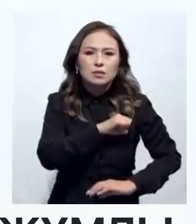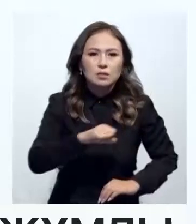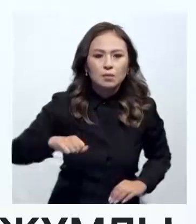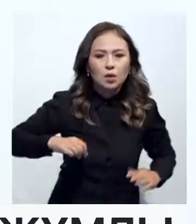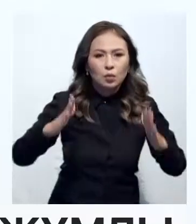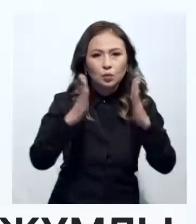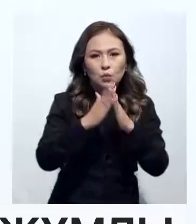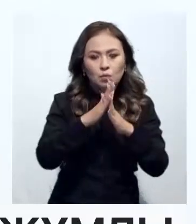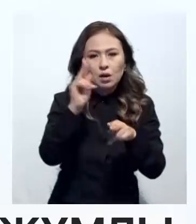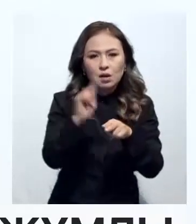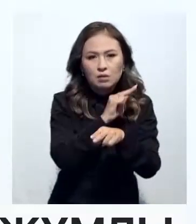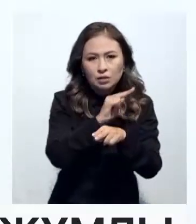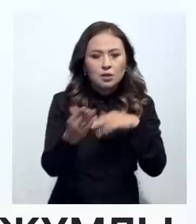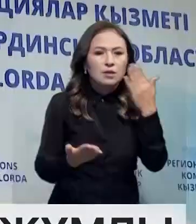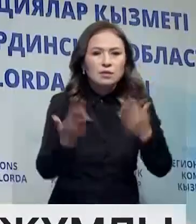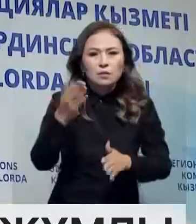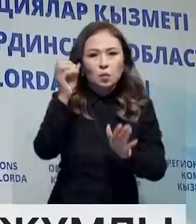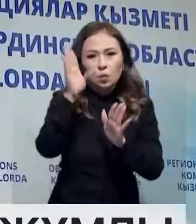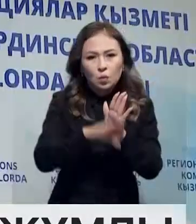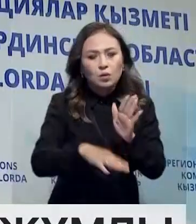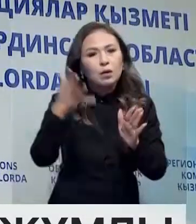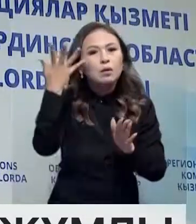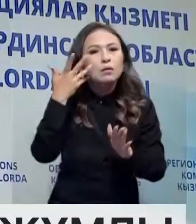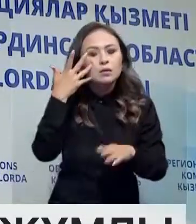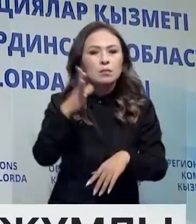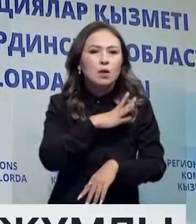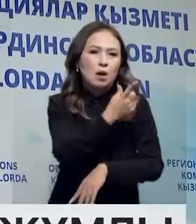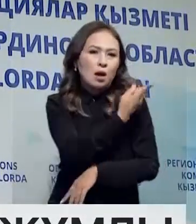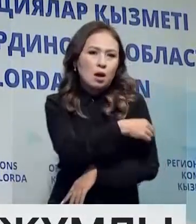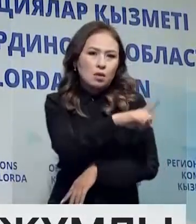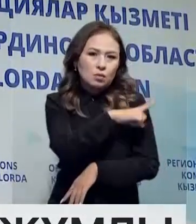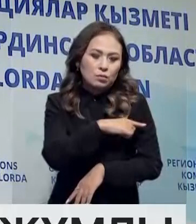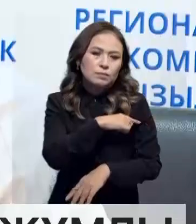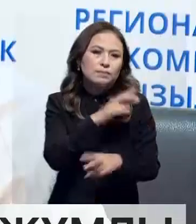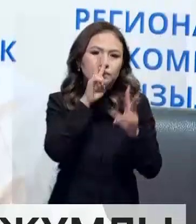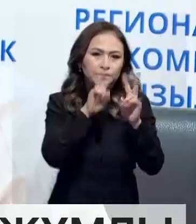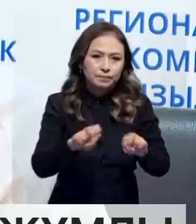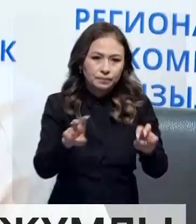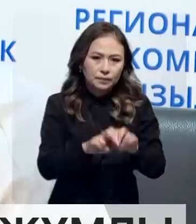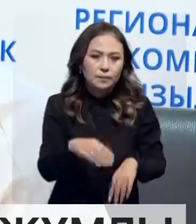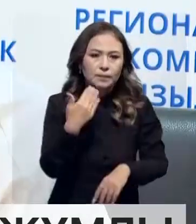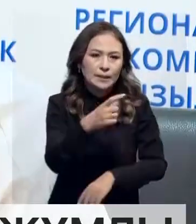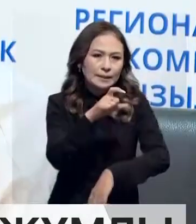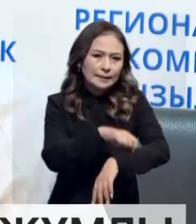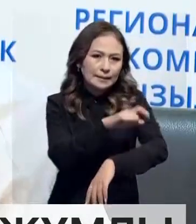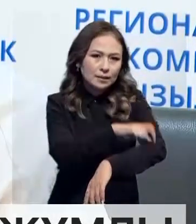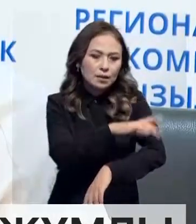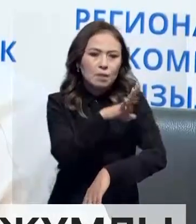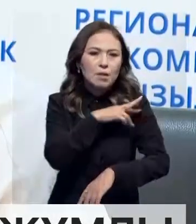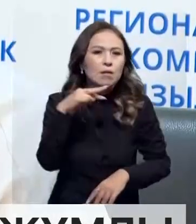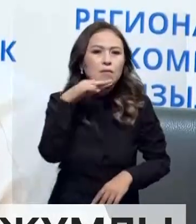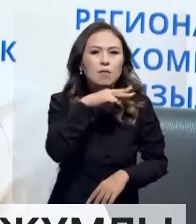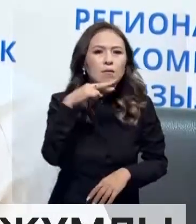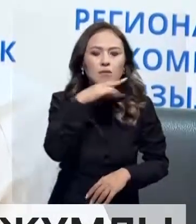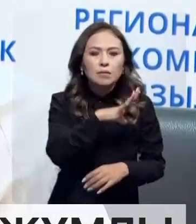үз жағдайында ем қабылдайды, жағдайын ашыланған кезде ауруханаға қаралады. Бұл кененің жағы олайтын